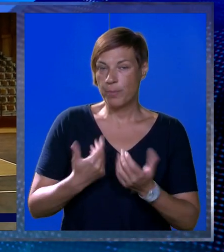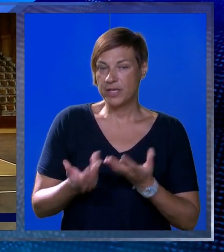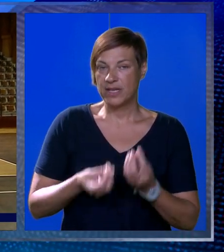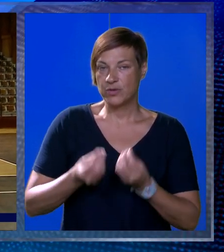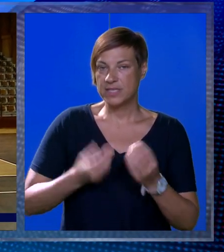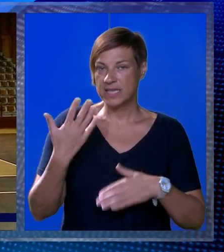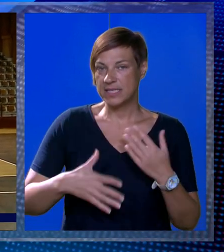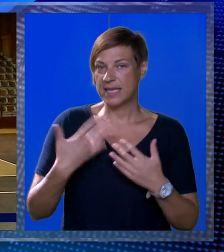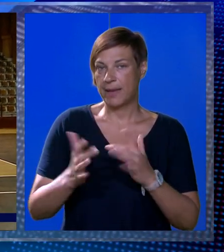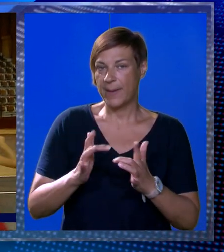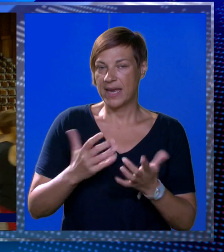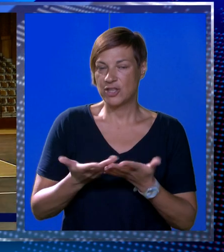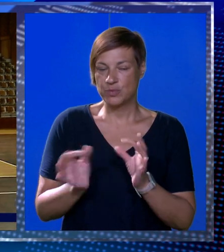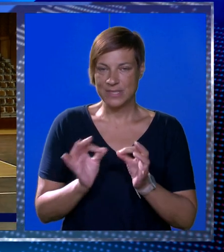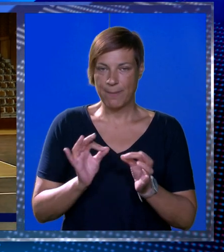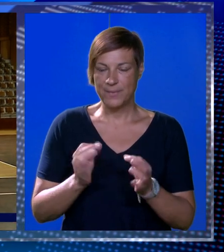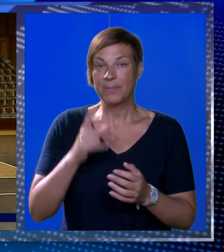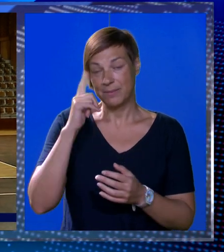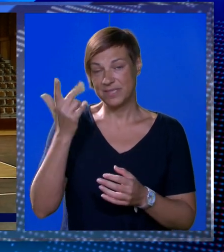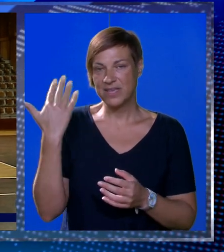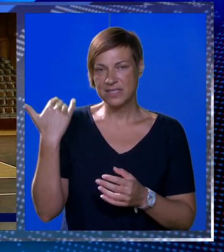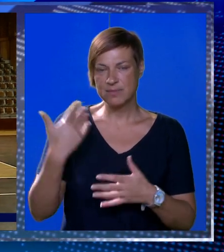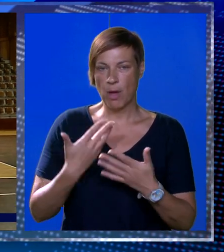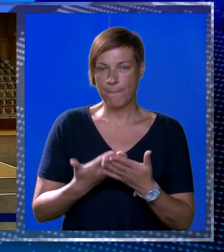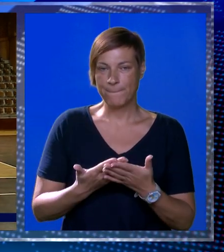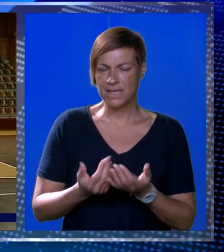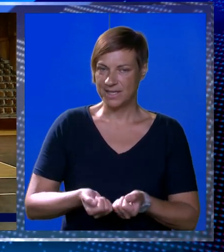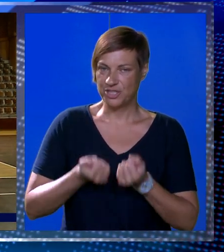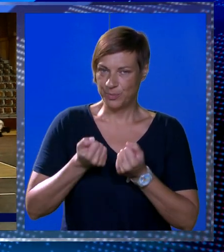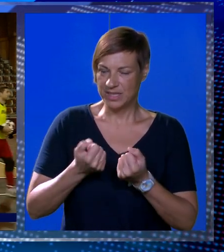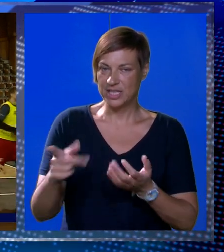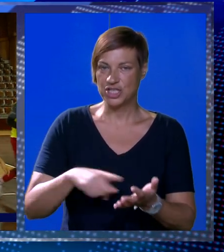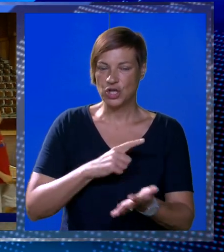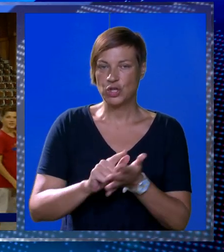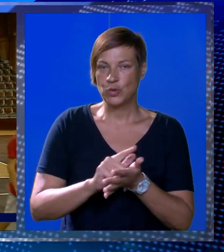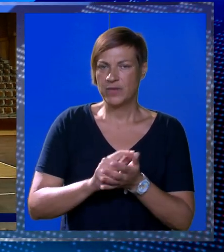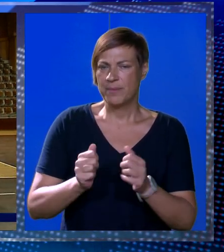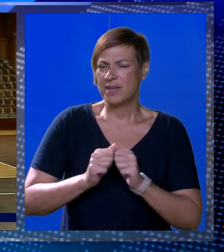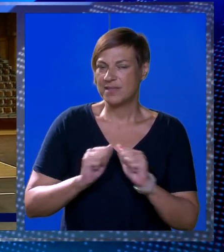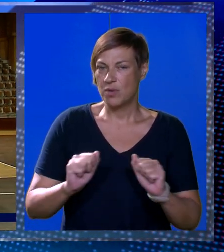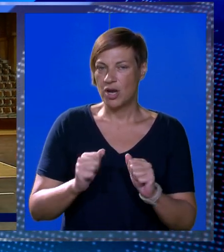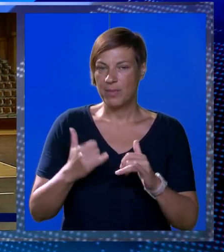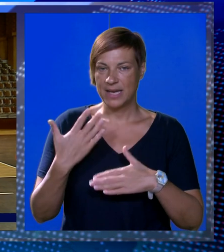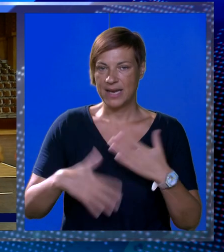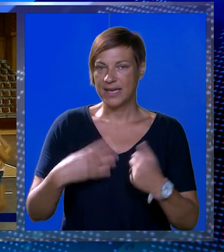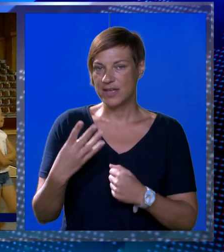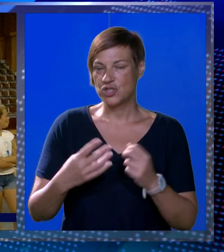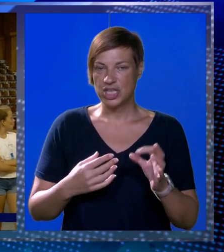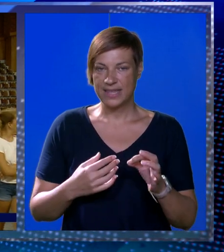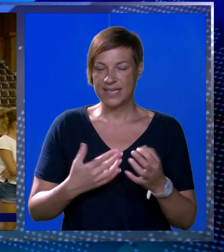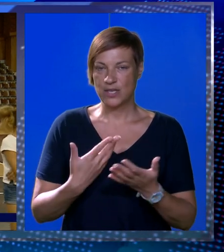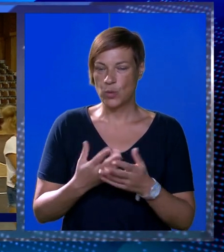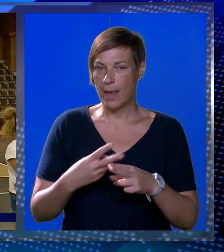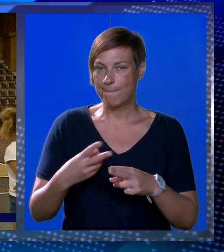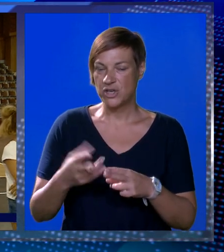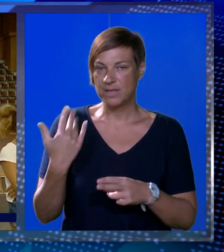tako su igrali zadnjih pet utakmica na to smo se pripremali i svjesni smo bili da će biti teško dugo vremena smo i lomili nakrej je ostalo 4-0